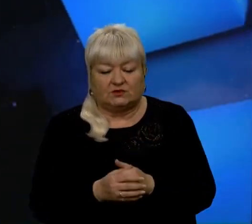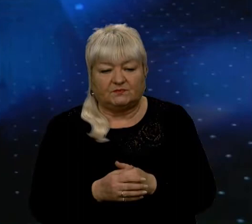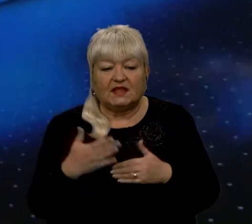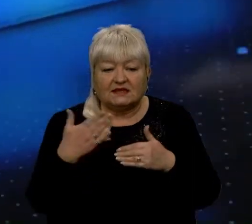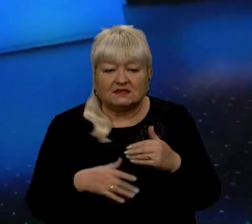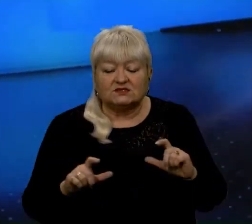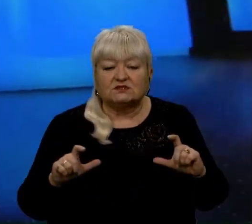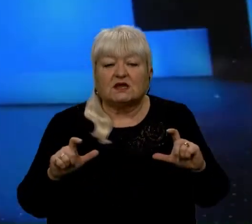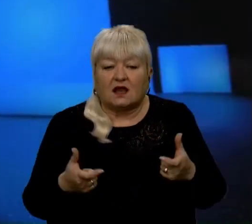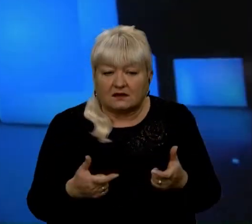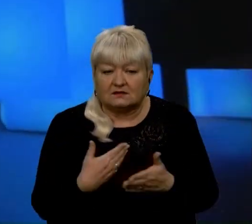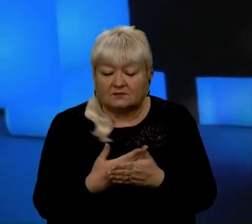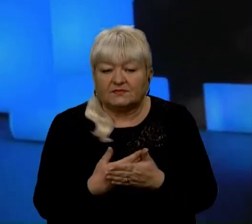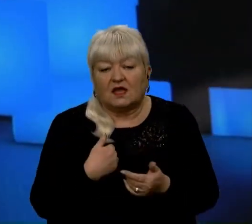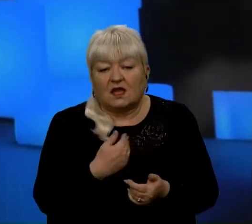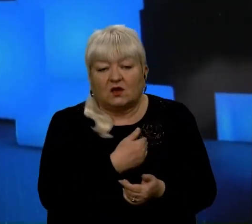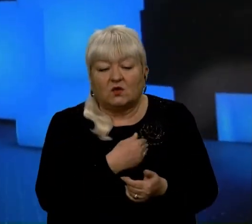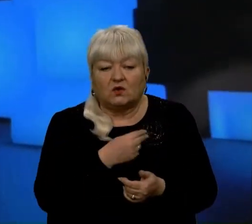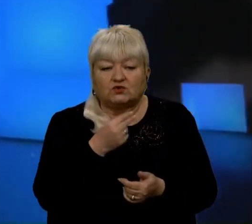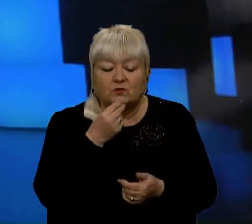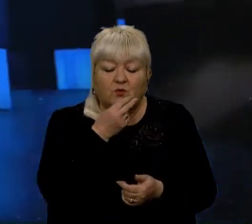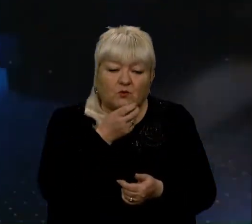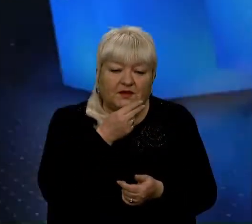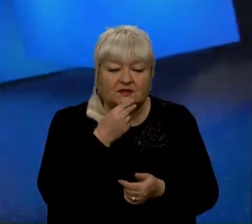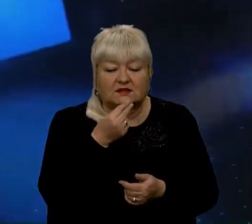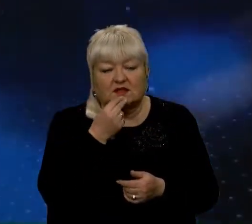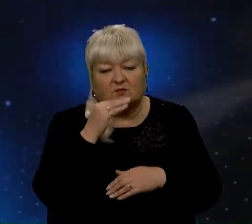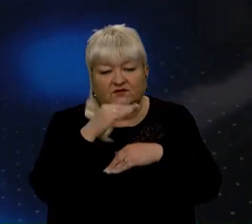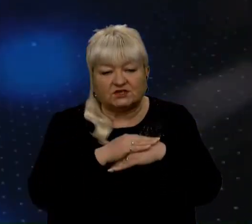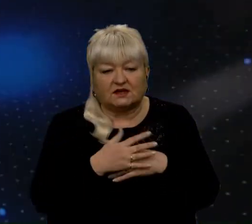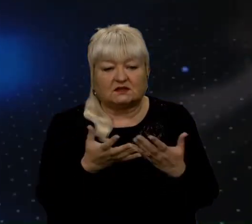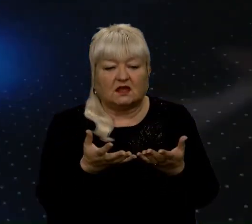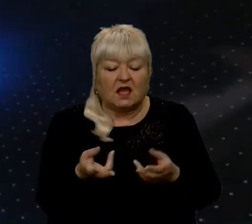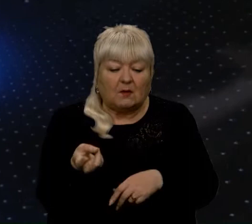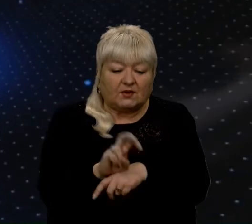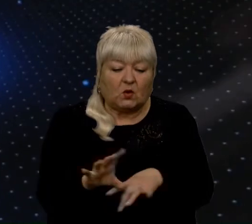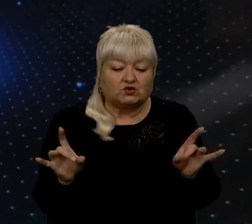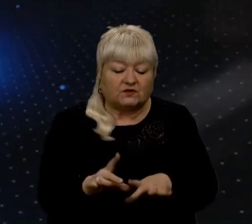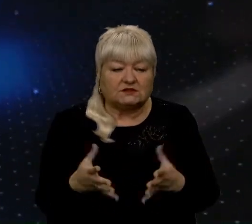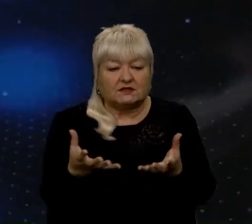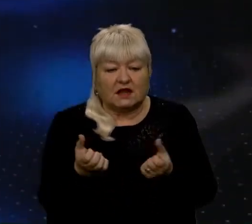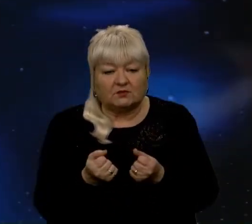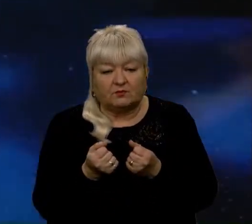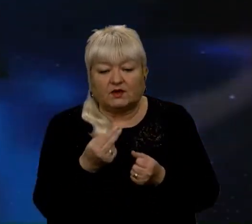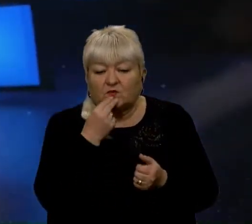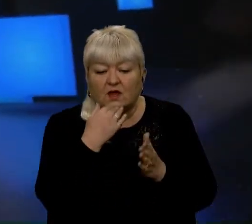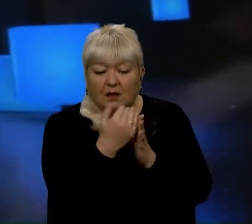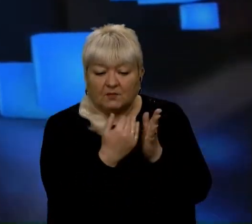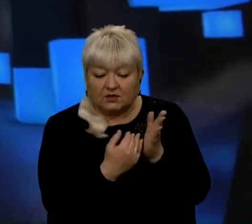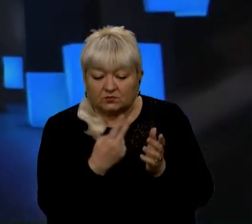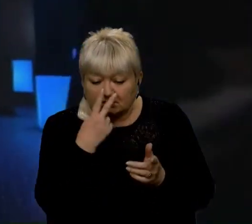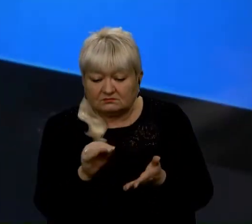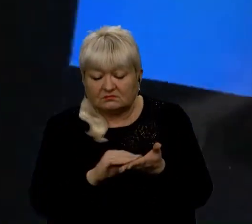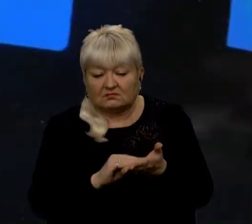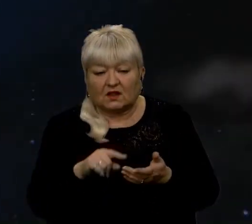умовно, я хочу пообідати, повечеряти в кав'ярні, приходжу, беру меню, дивлюся, воно російською. Це порушення і чи